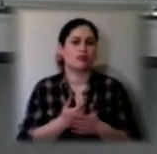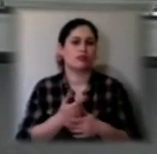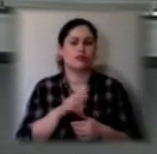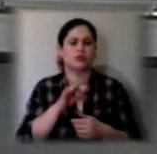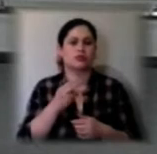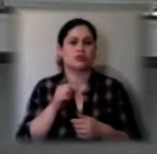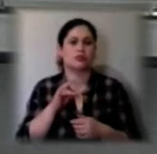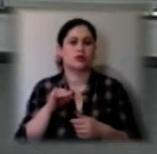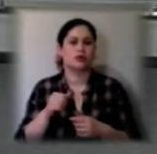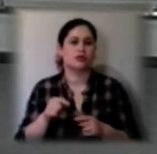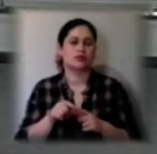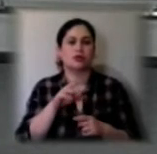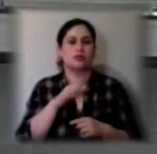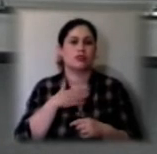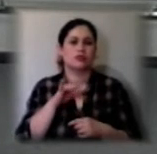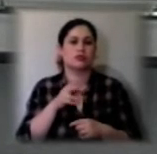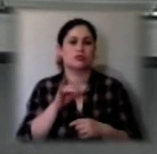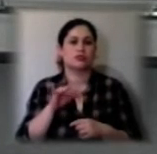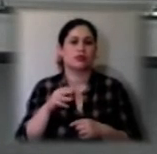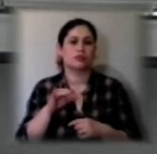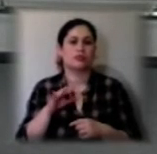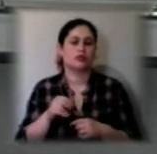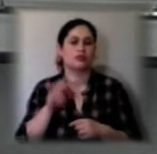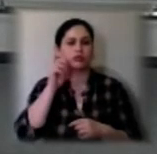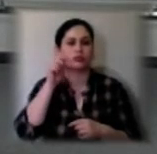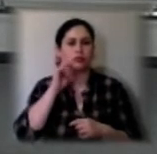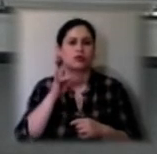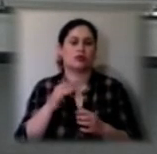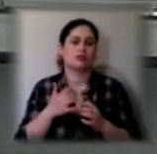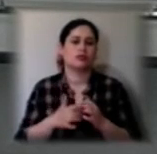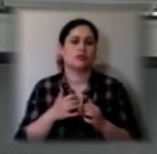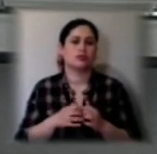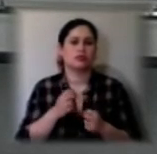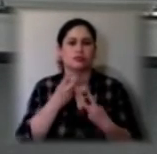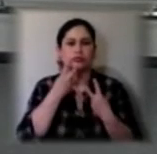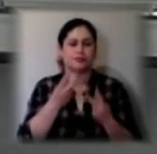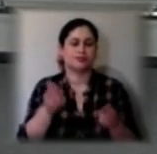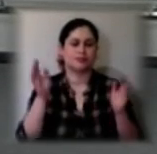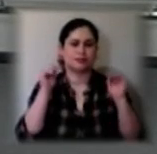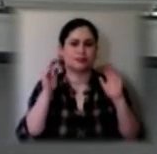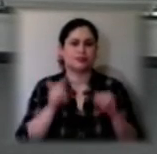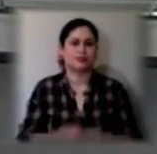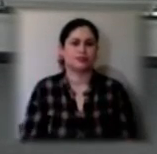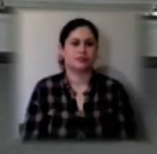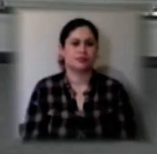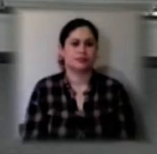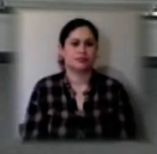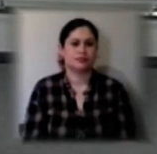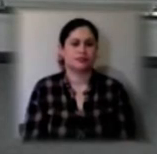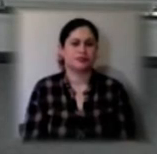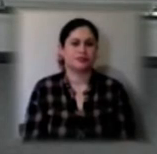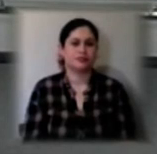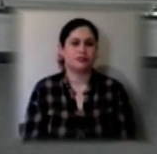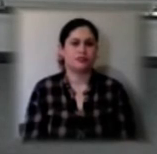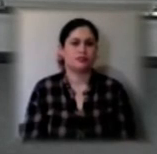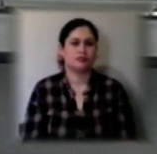сайті «Суспільне медіа» та на наших сторінках в соціальних мережах. Слухайте українське радіо «Херсон» і, звичайно, зберігайте позитивний погляд